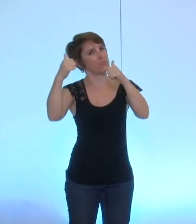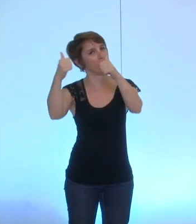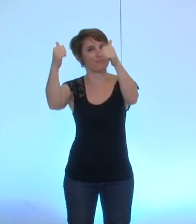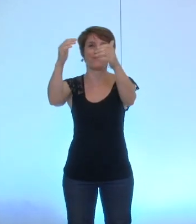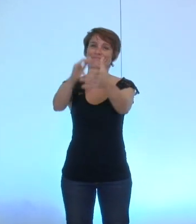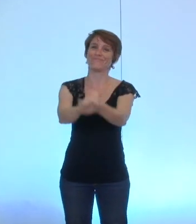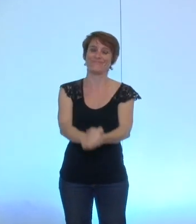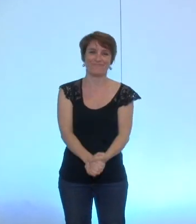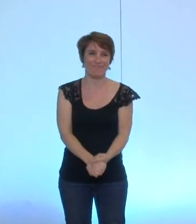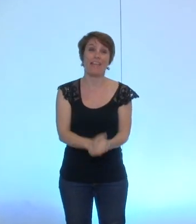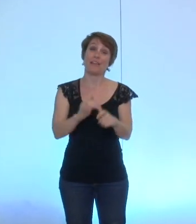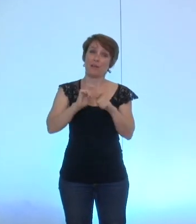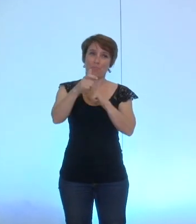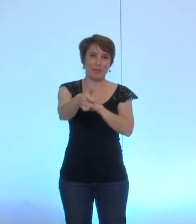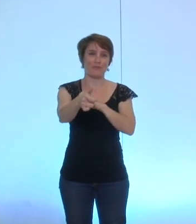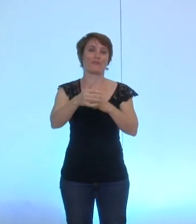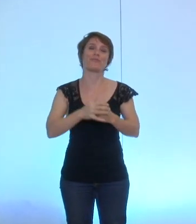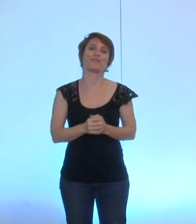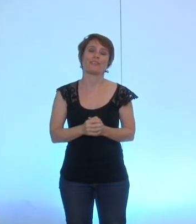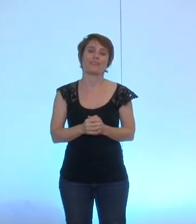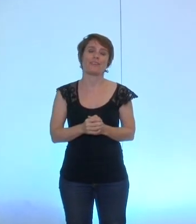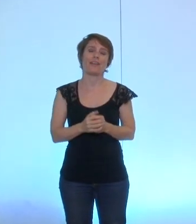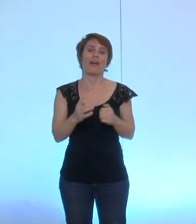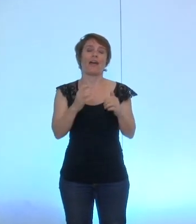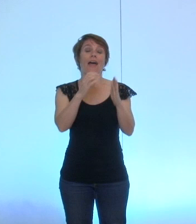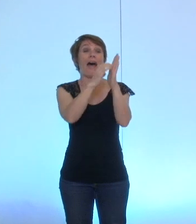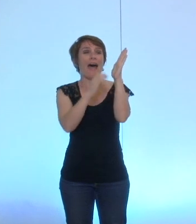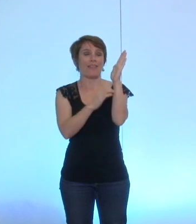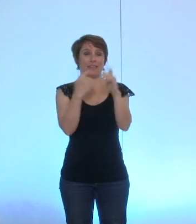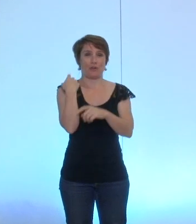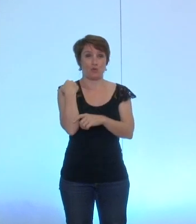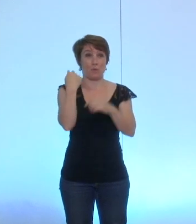allez nous passons maintenant à l'article numéro 17